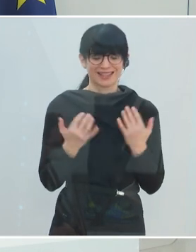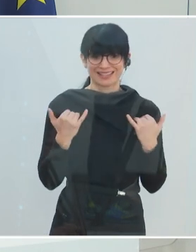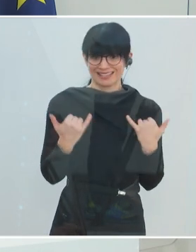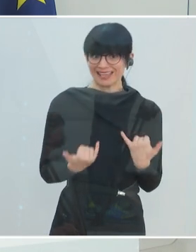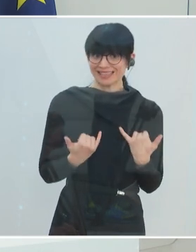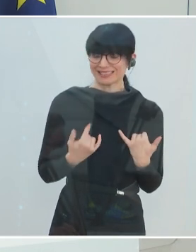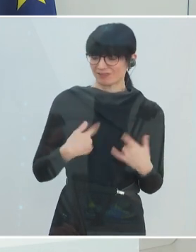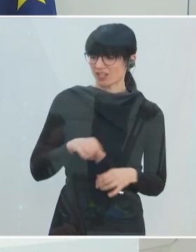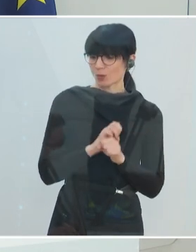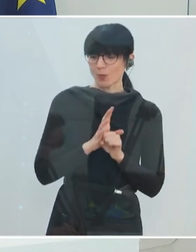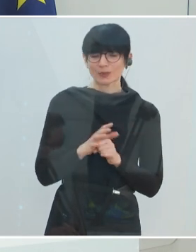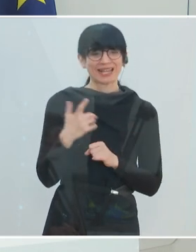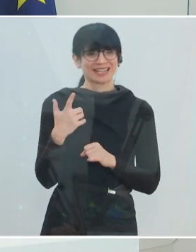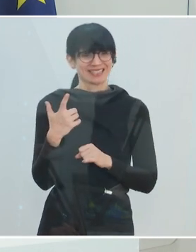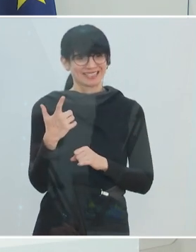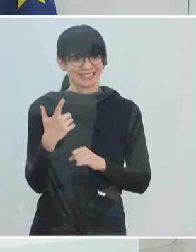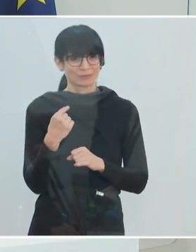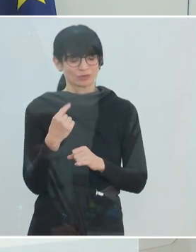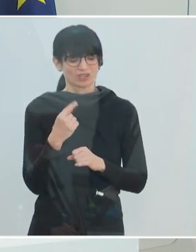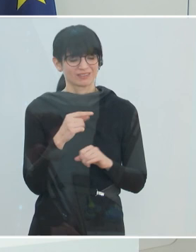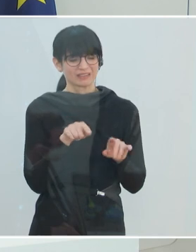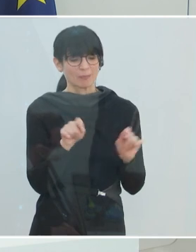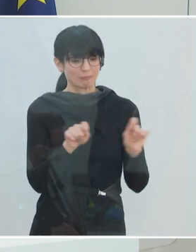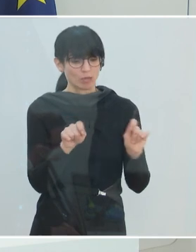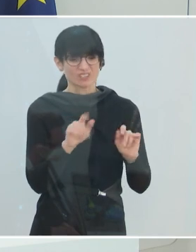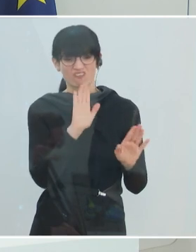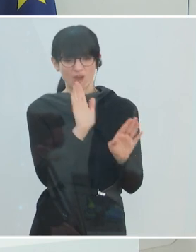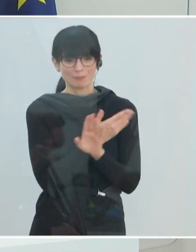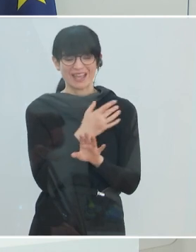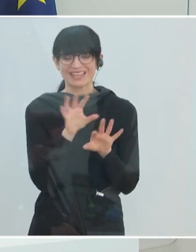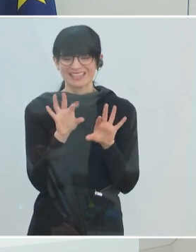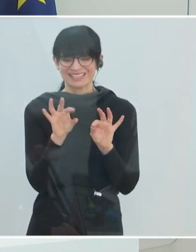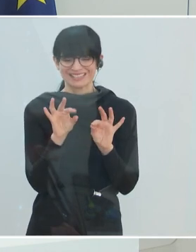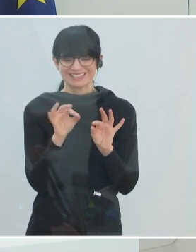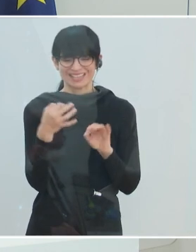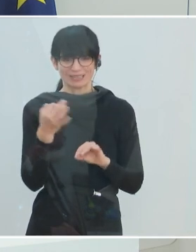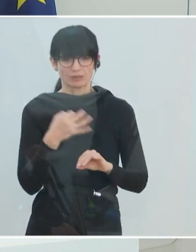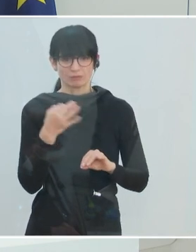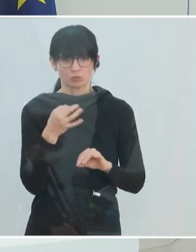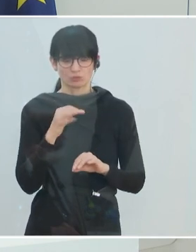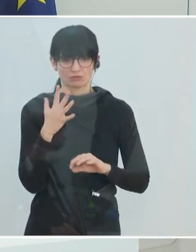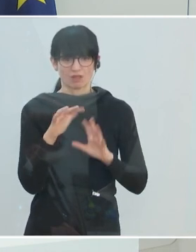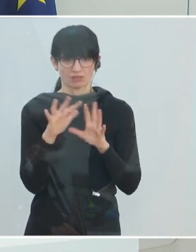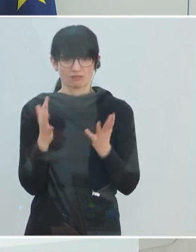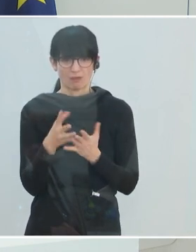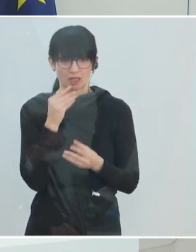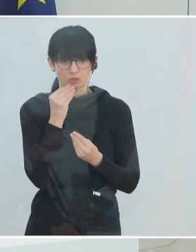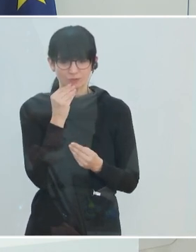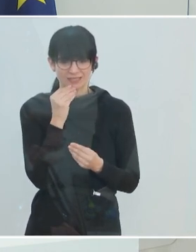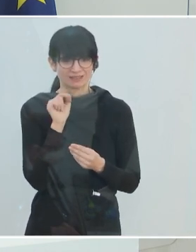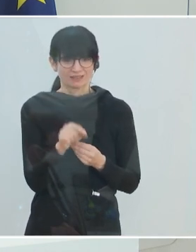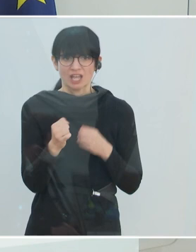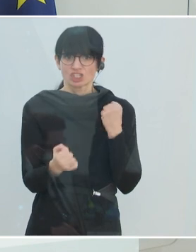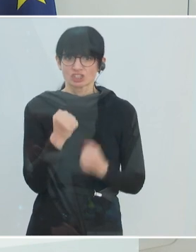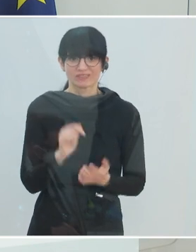Halbzeit, so ungefähr 10 Minuten nach Wiederbeginn. Und das ist die absolut schwierigste Zeit in so einem Handballspiel. Denn zum